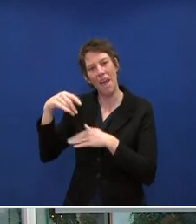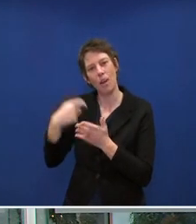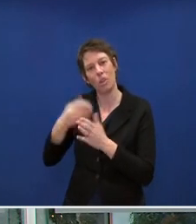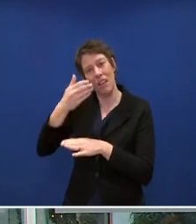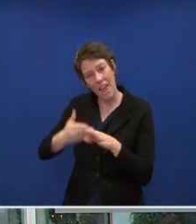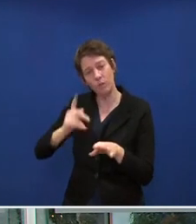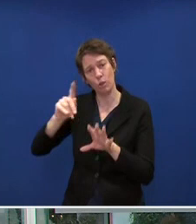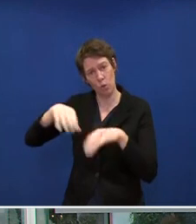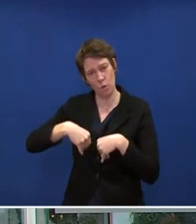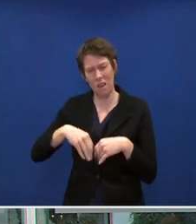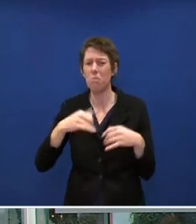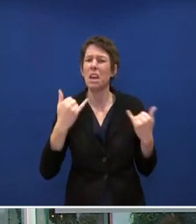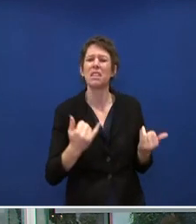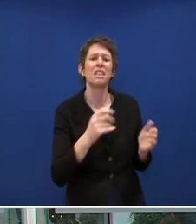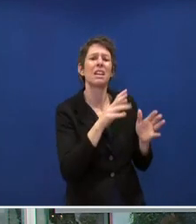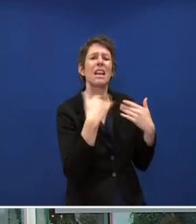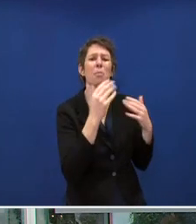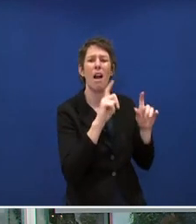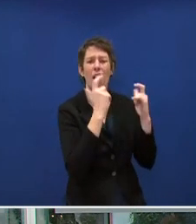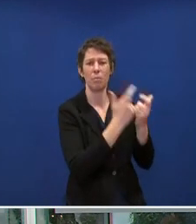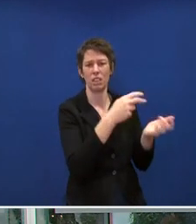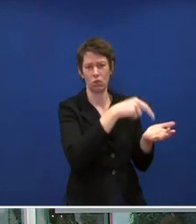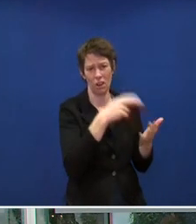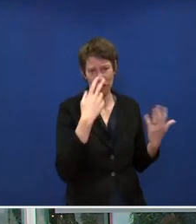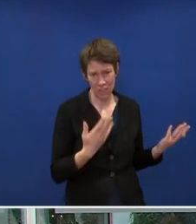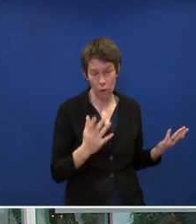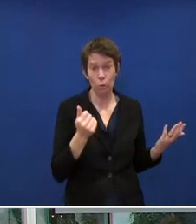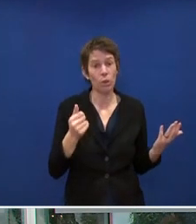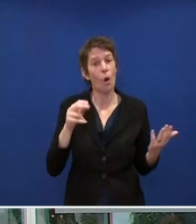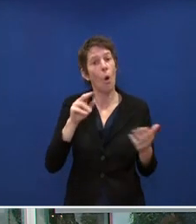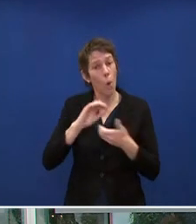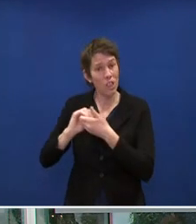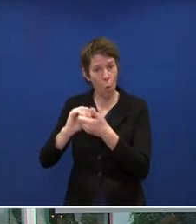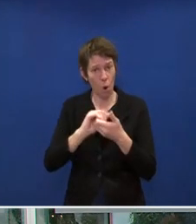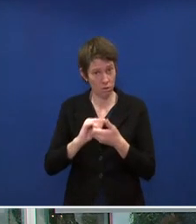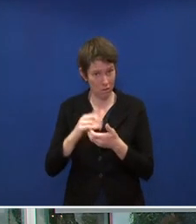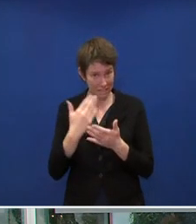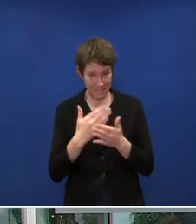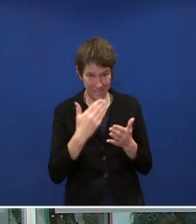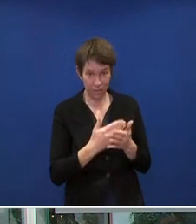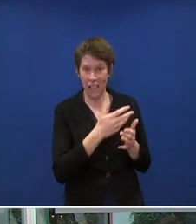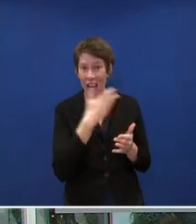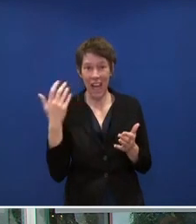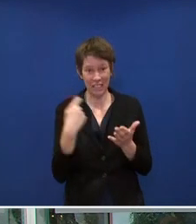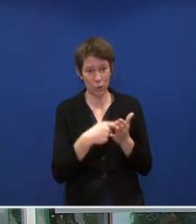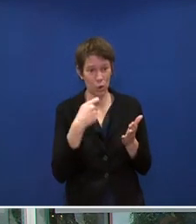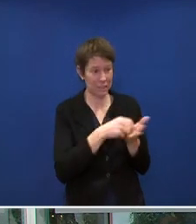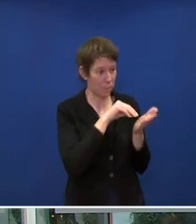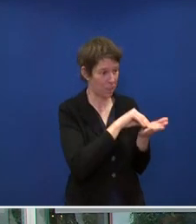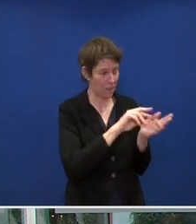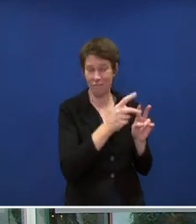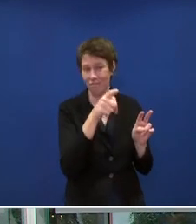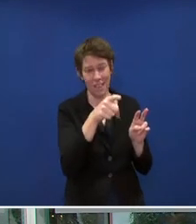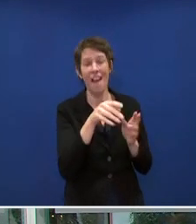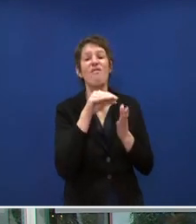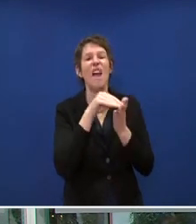ist der Stand im Klimakabinett? Und geht die Union mit bei dieser Umlage der höheren Heizkosten von Mieter auf Vermieter?